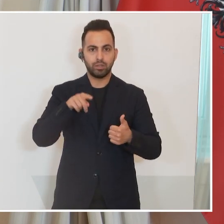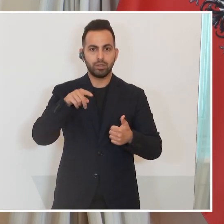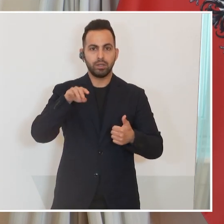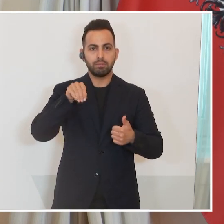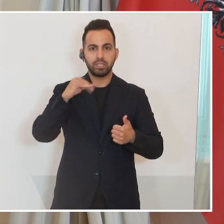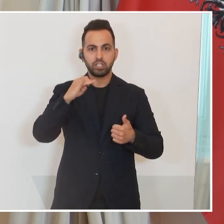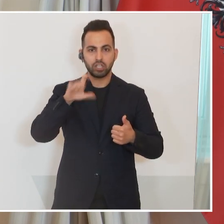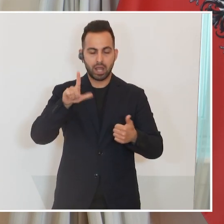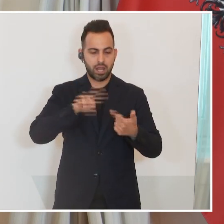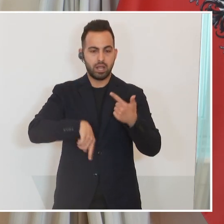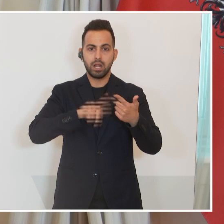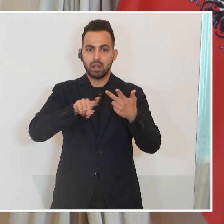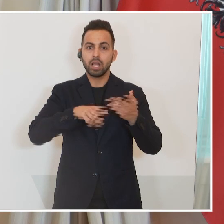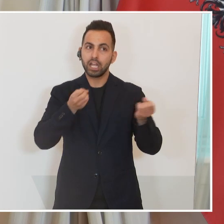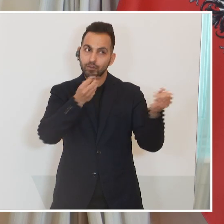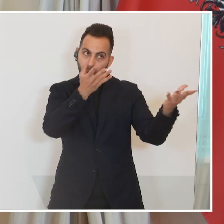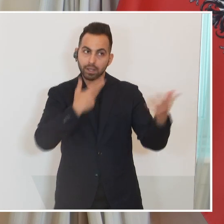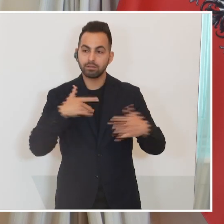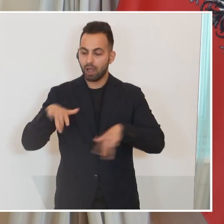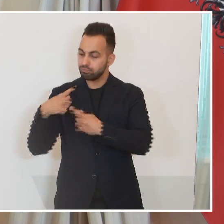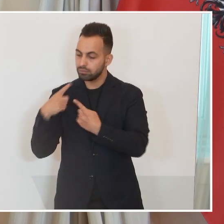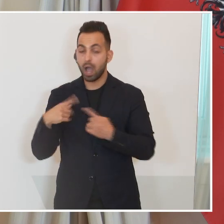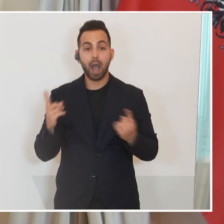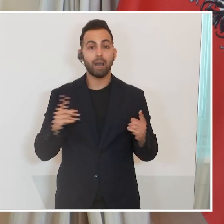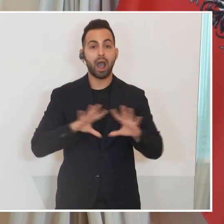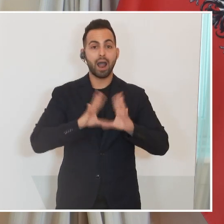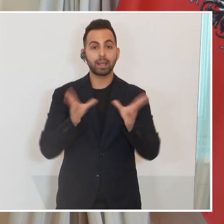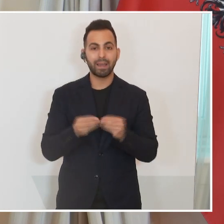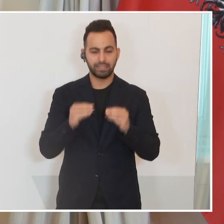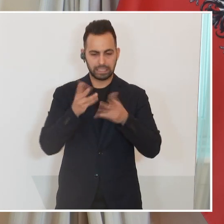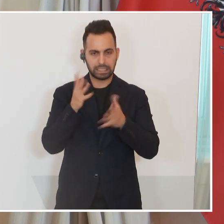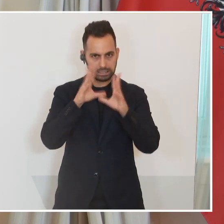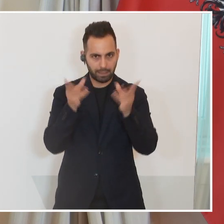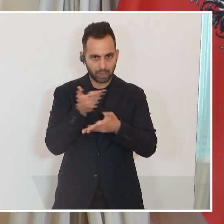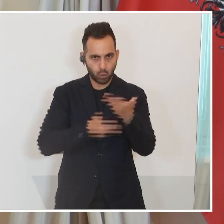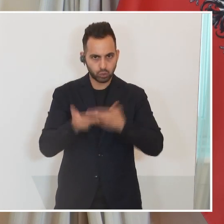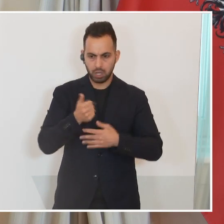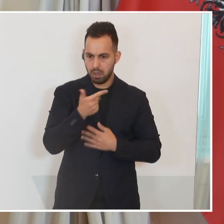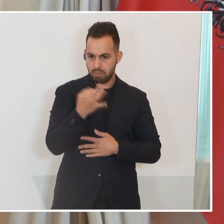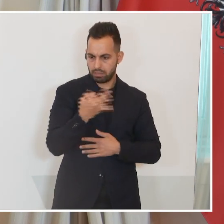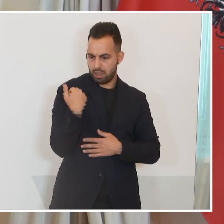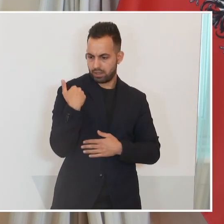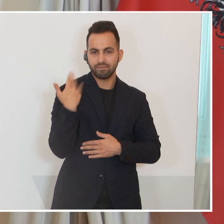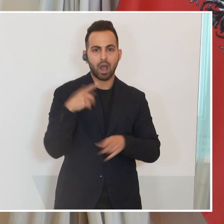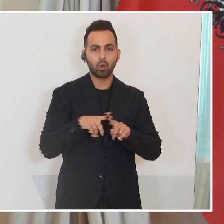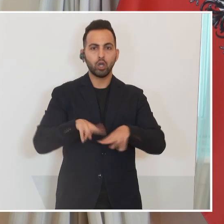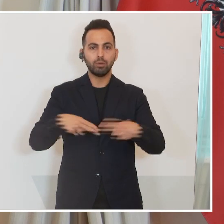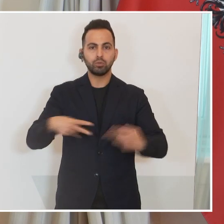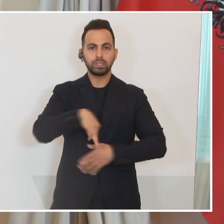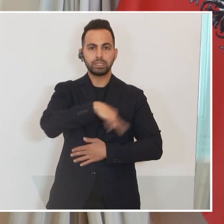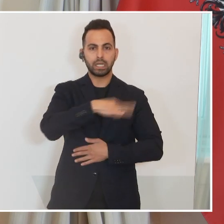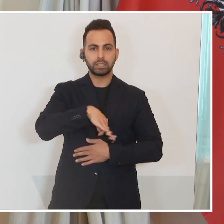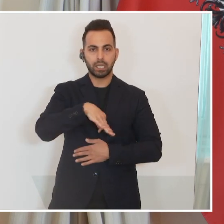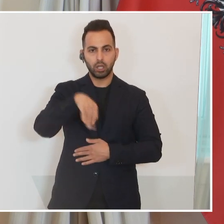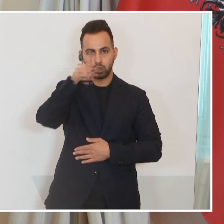zu informieren. Sonst ist es üblich, normal im gesamten Austausch, ich habe vor wenigen Tagen auch mit dem Bundeskanzler der